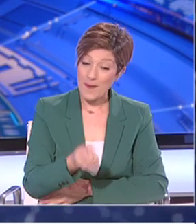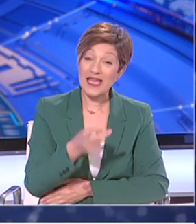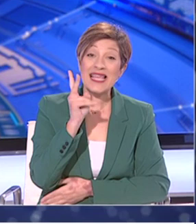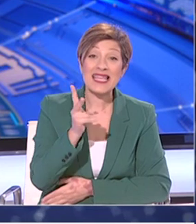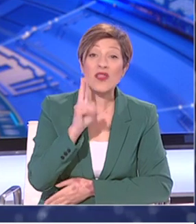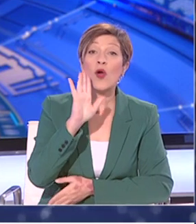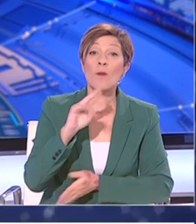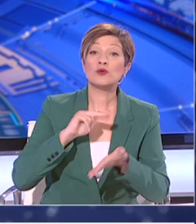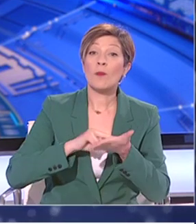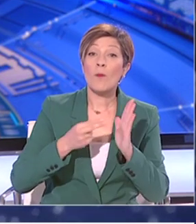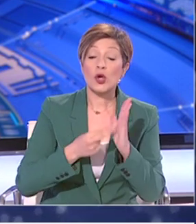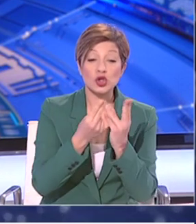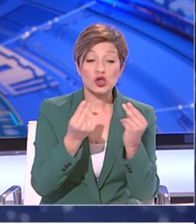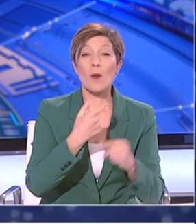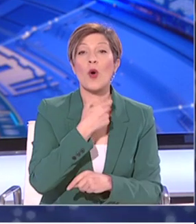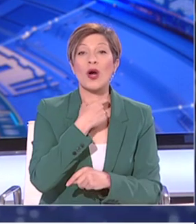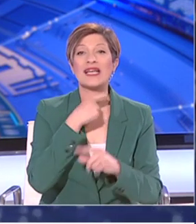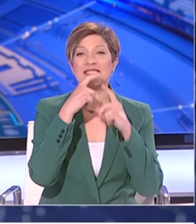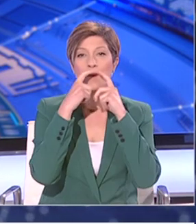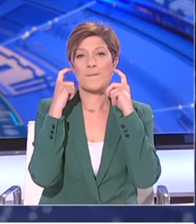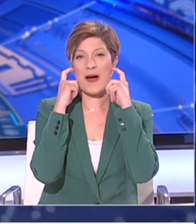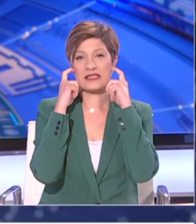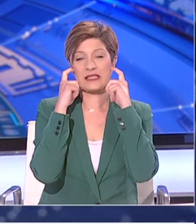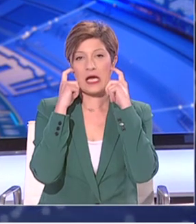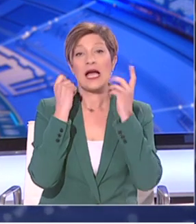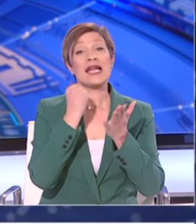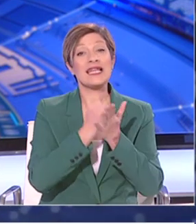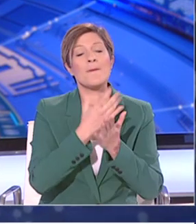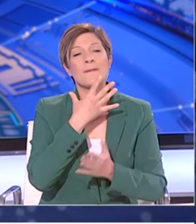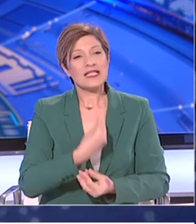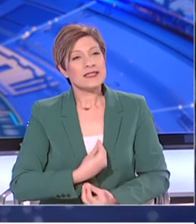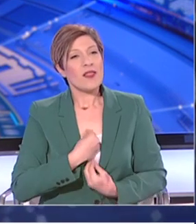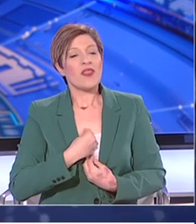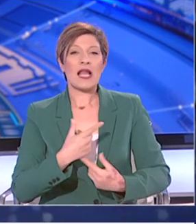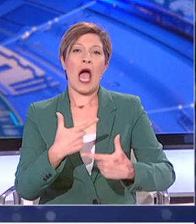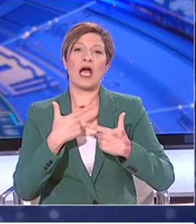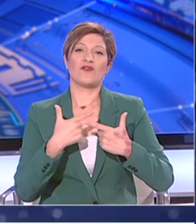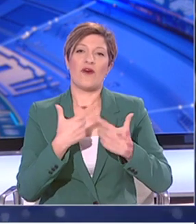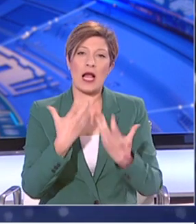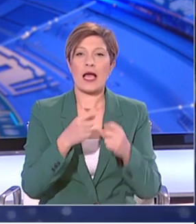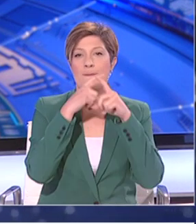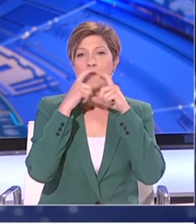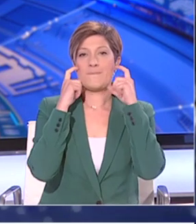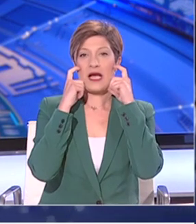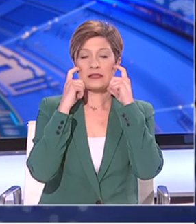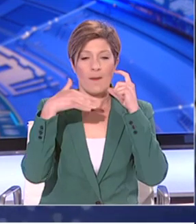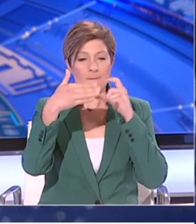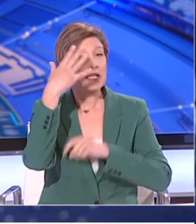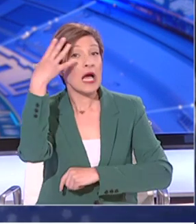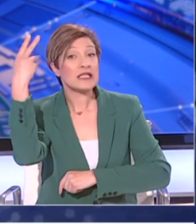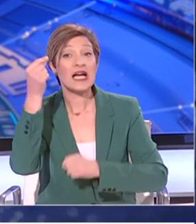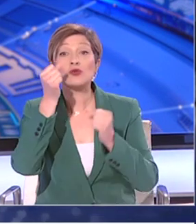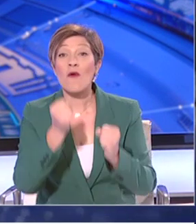λαθασμένη χρήση μάσκας και κυρίως από την ψευδή αίσθηση ασφάλειας που μπορεί να μας κάνει να ξεχάσουμε τους